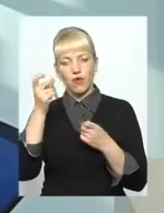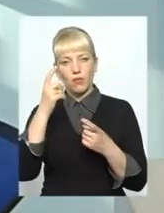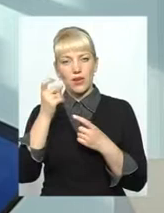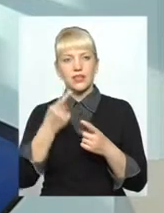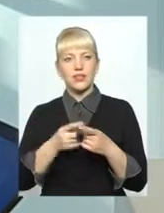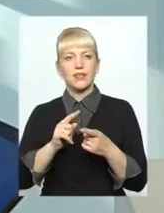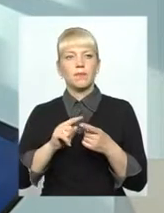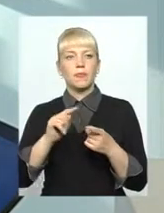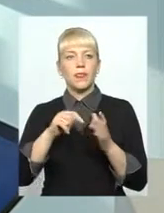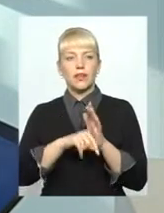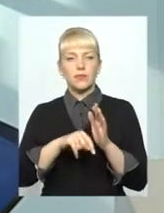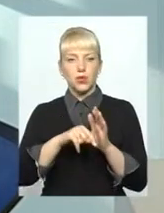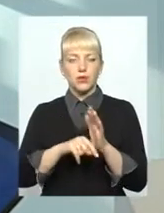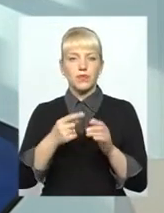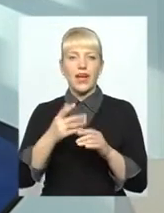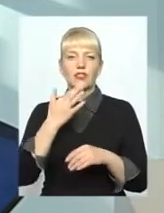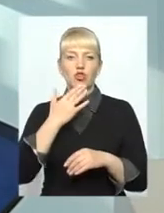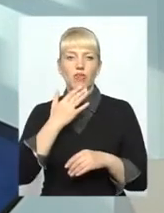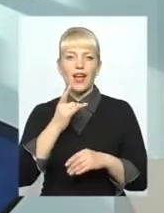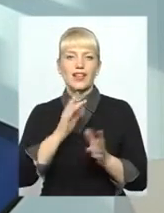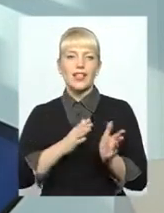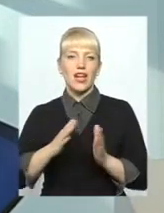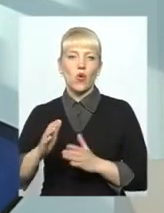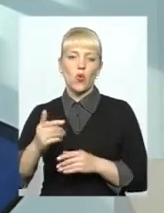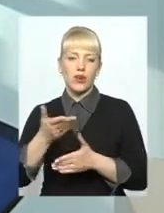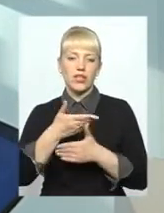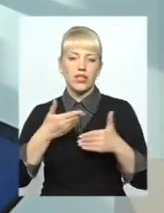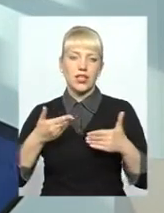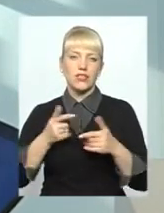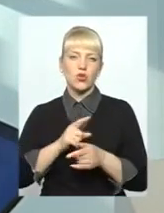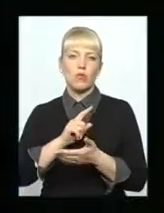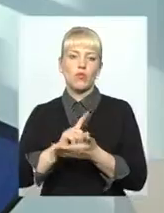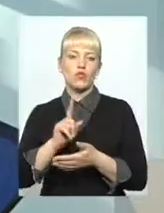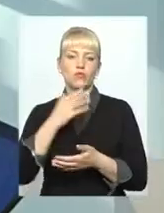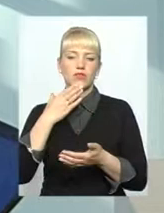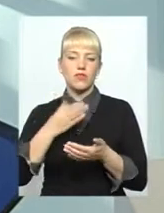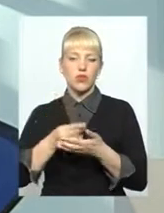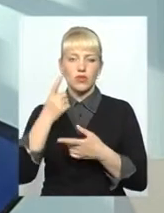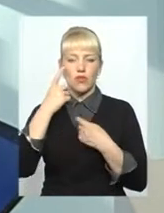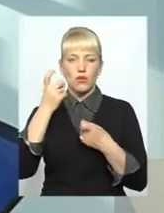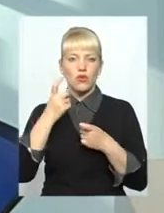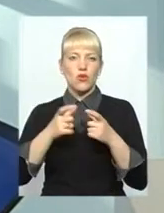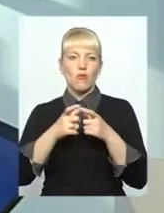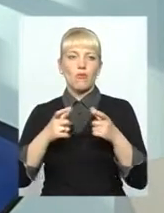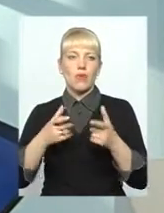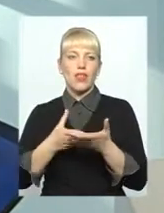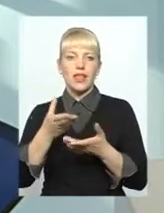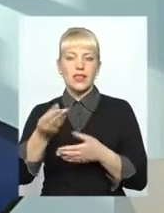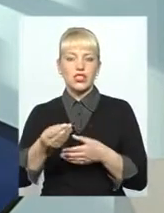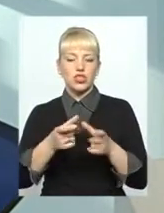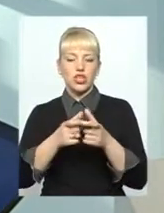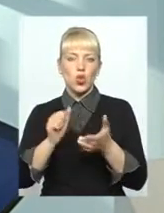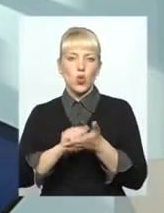національний регулятор нас зобов'язав, щоб ми в своїй інформації, платіжних документах